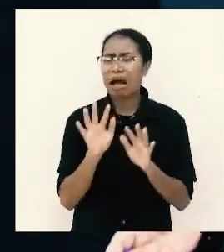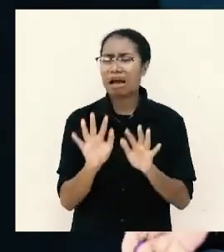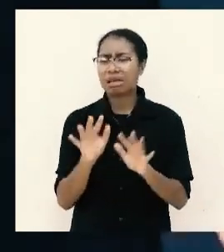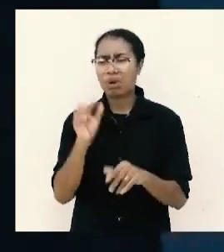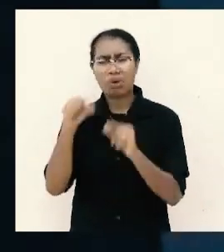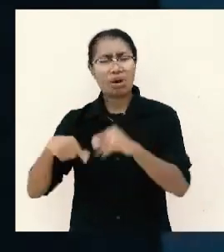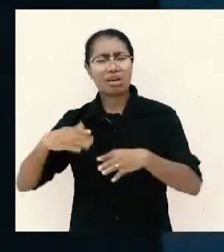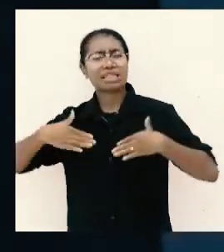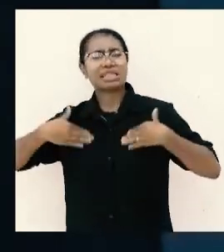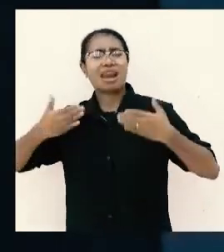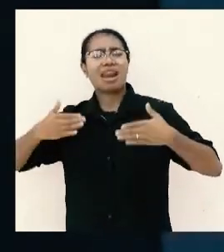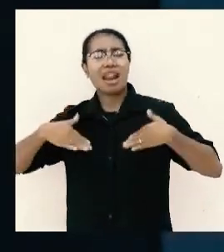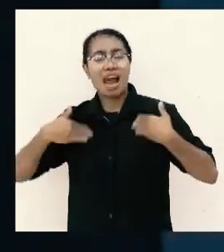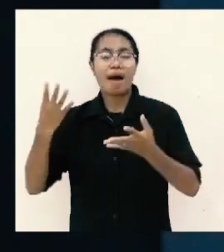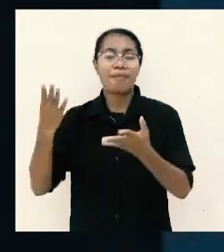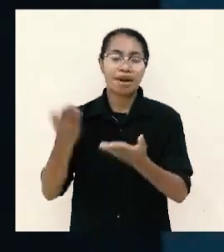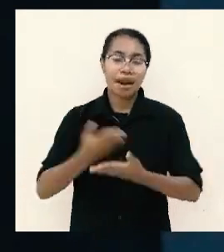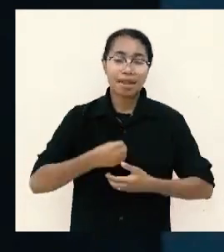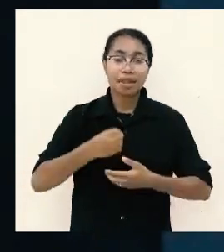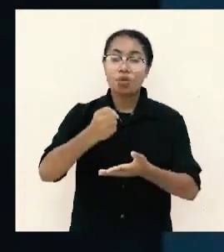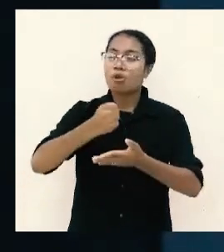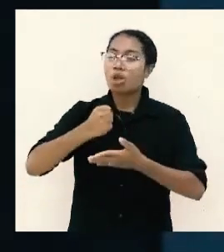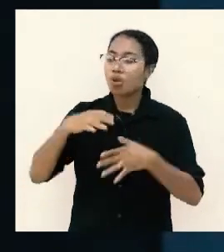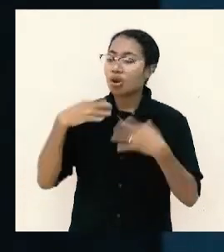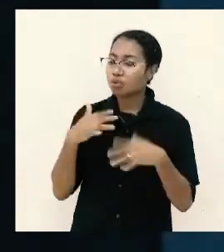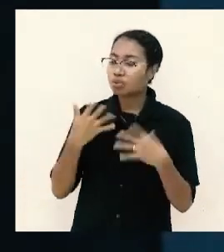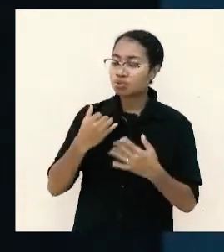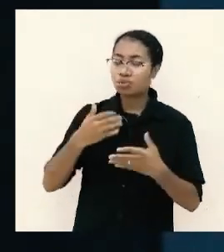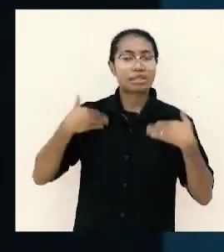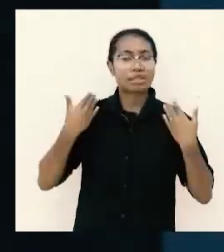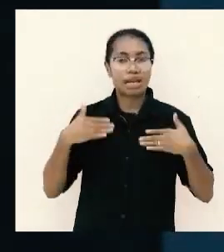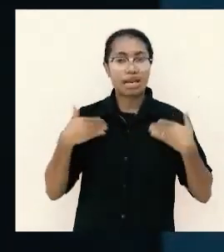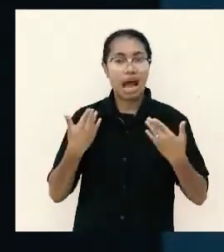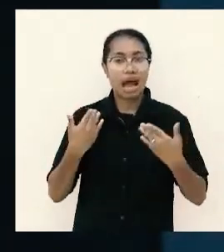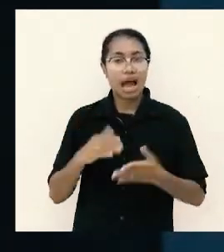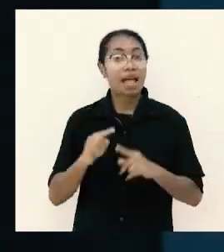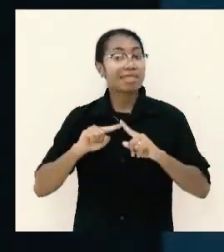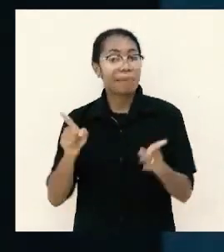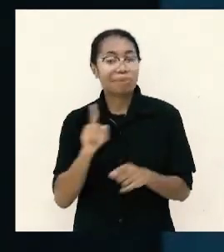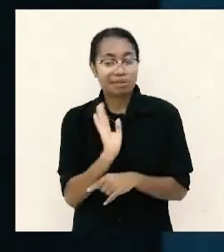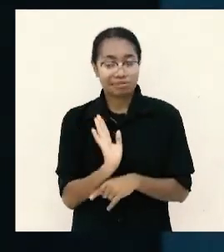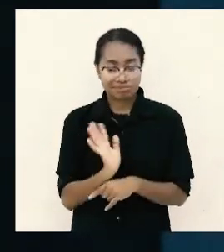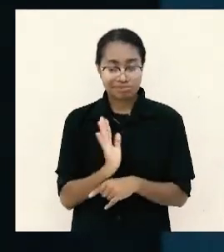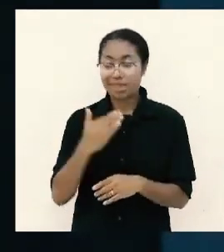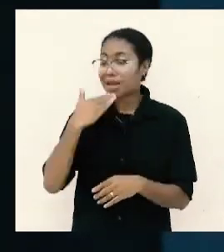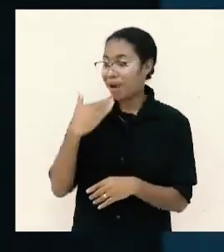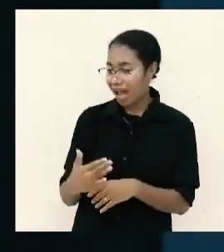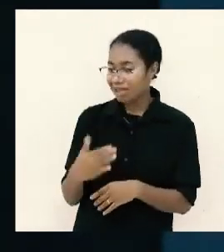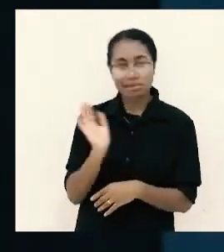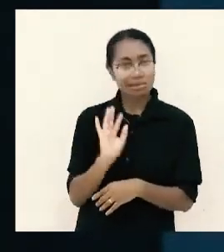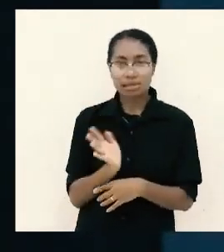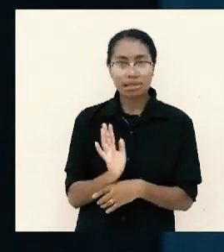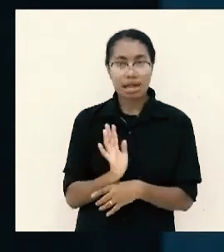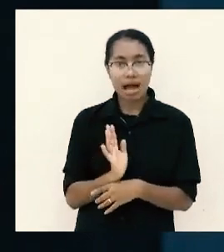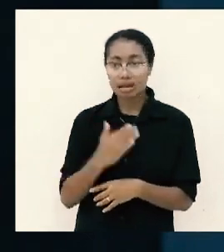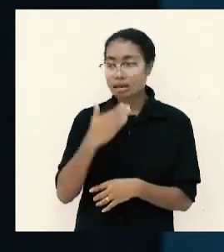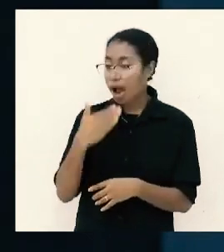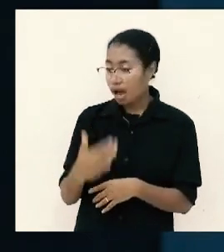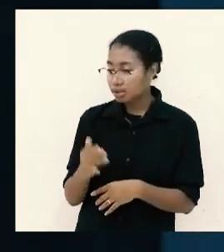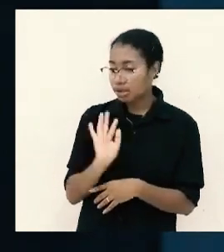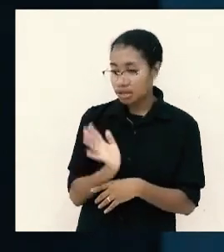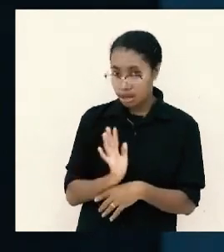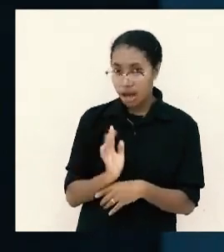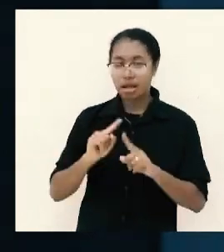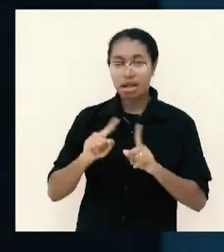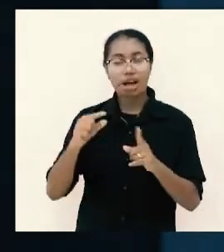senang ketika mendapatkan bantuan tapi tidak berterima kasih kepada mereka yang Tuhan